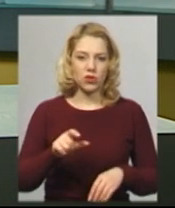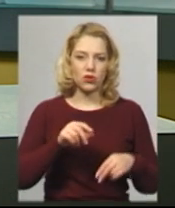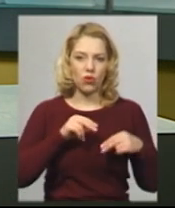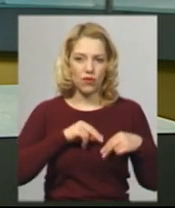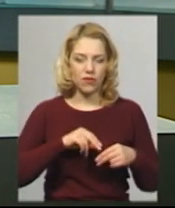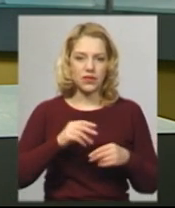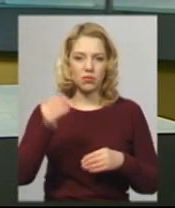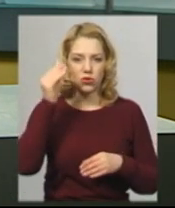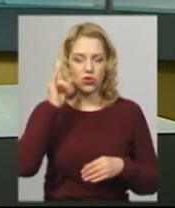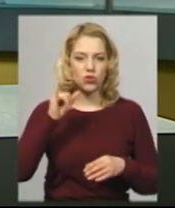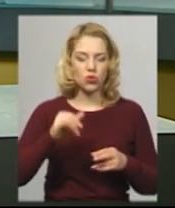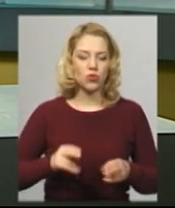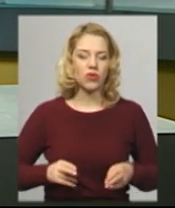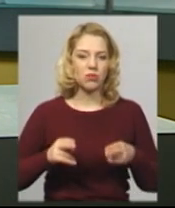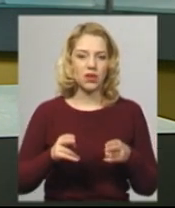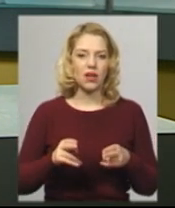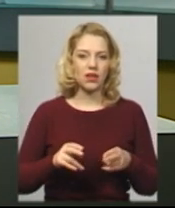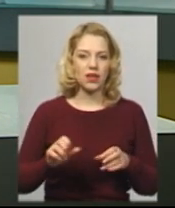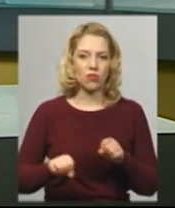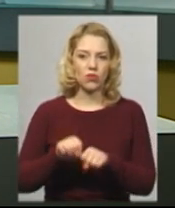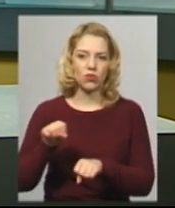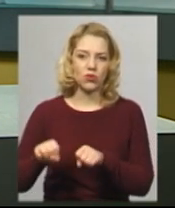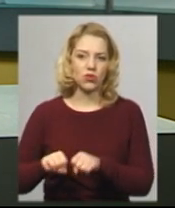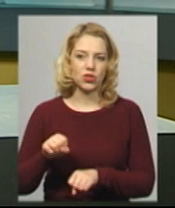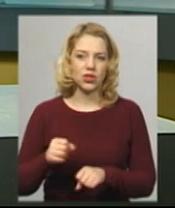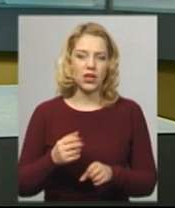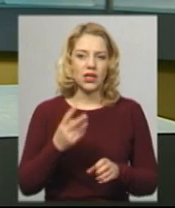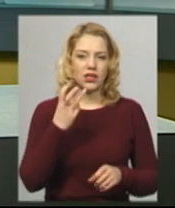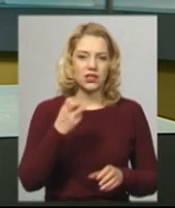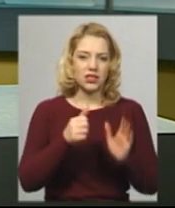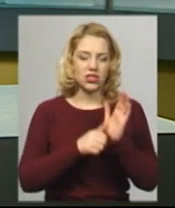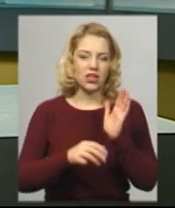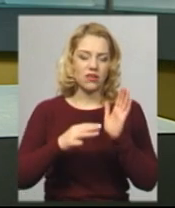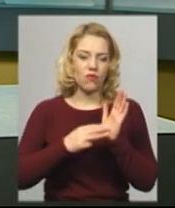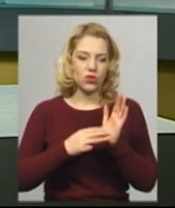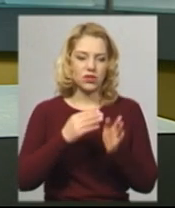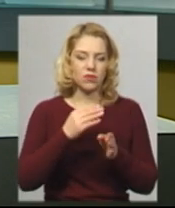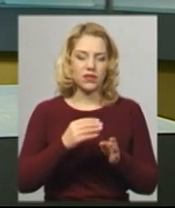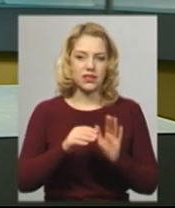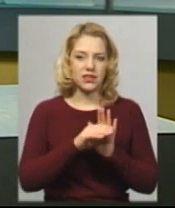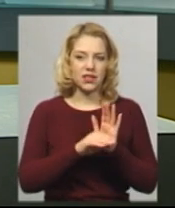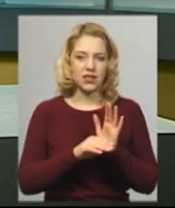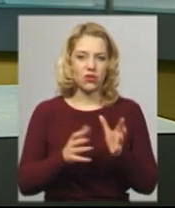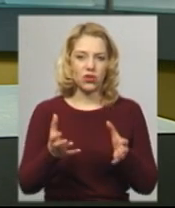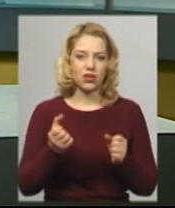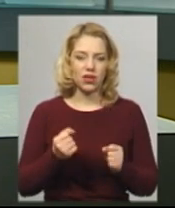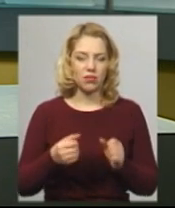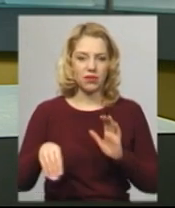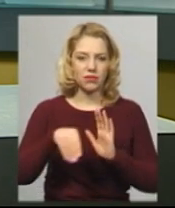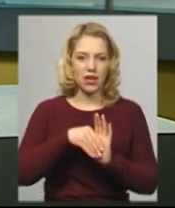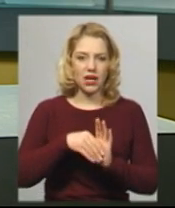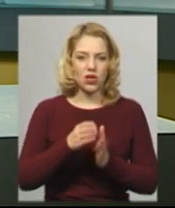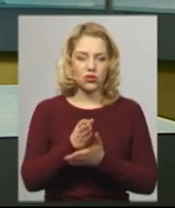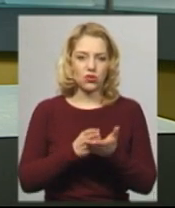вчиненні кримінальних правопорушень за частиною 3 статті 368 «Одержання неправомірної вигоди службовою особою,